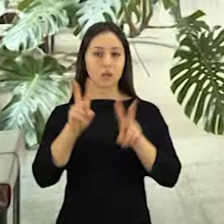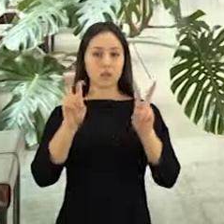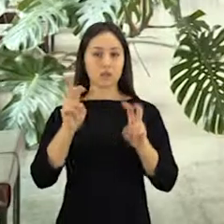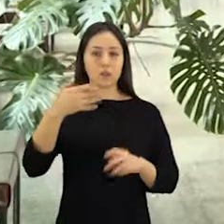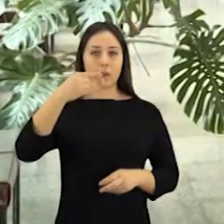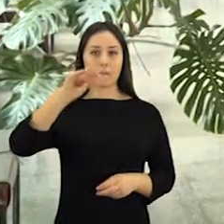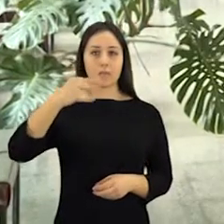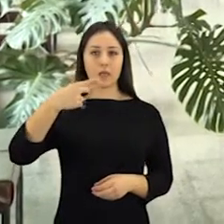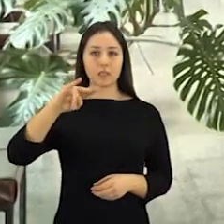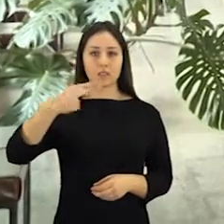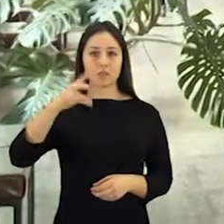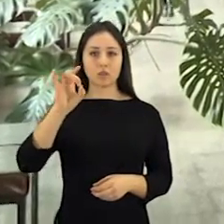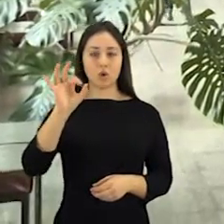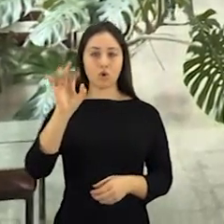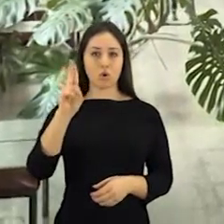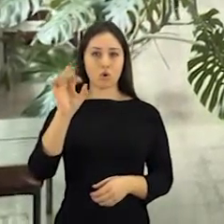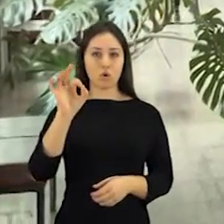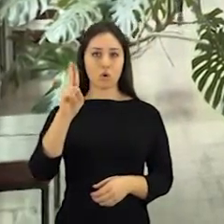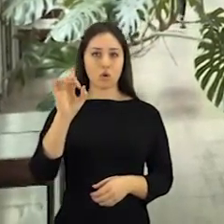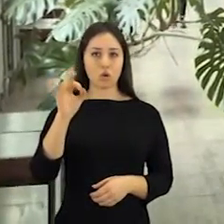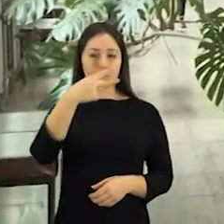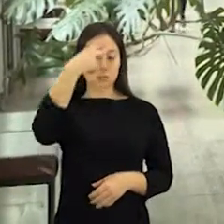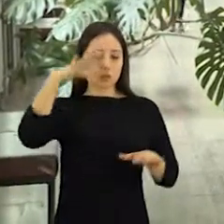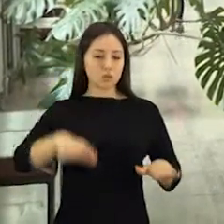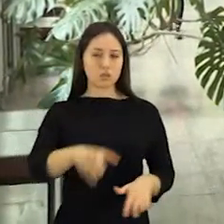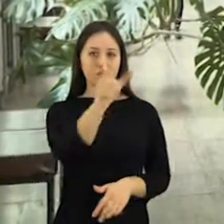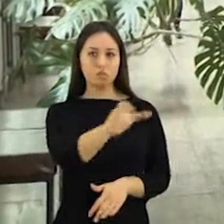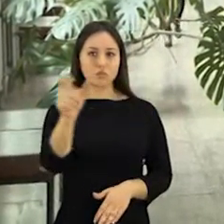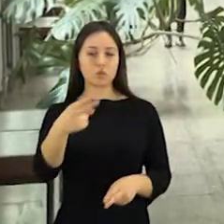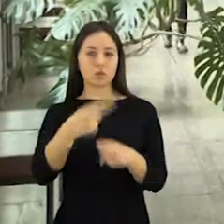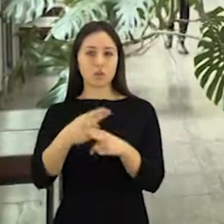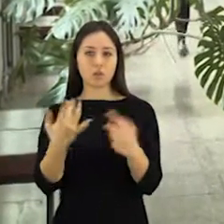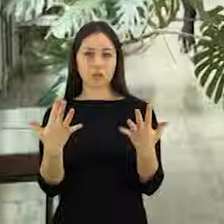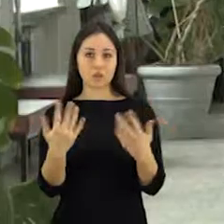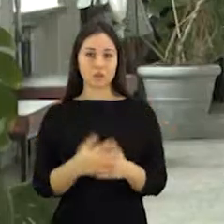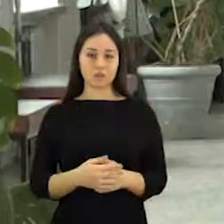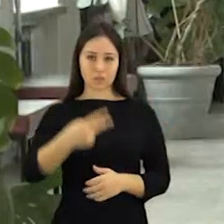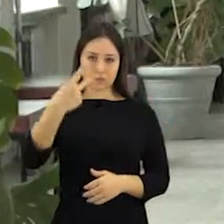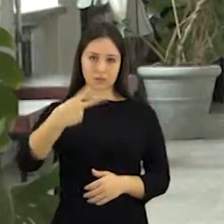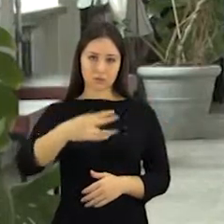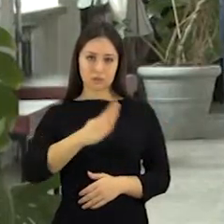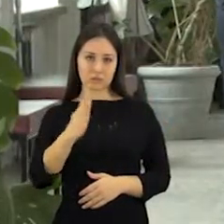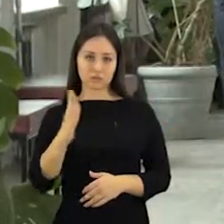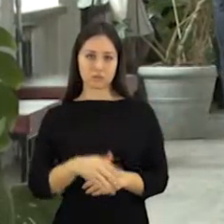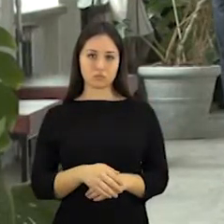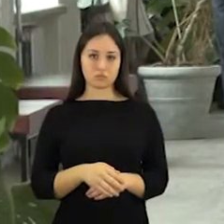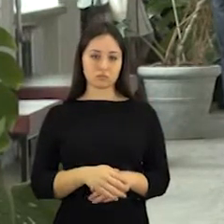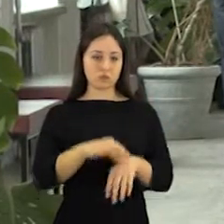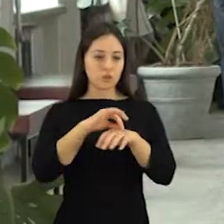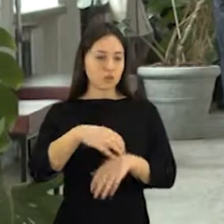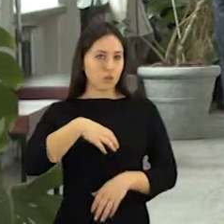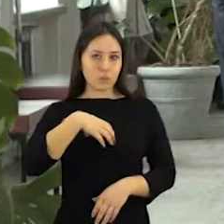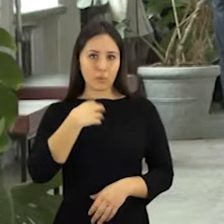Per pirmosius šių metų mėnesius šalyje jau užregistruota daugiau nei 20 meningo kokinės infekcijos atvejų. Siuba